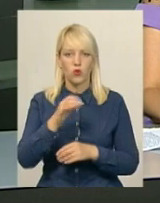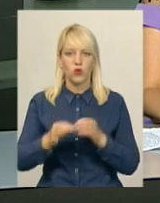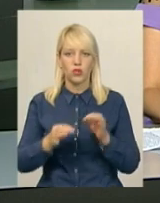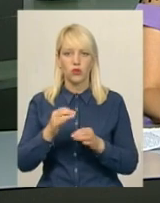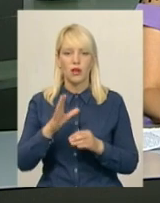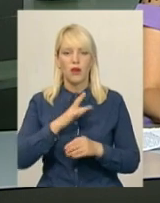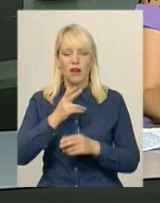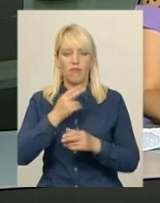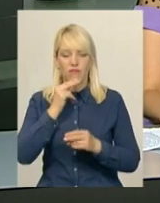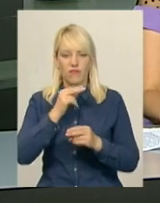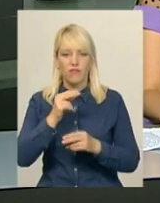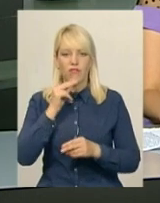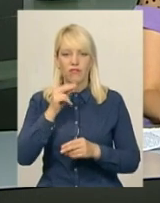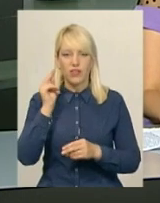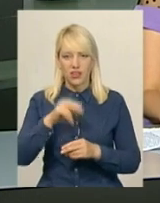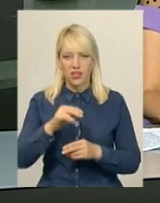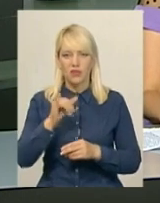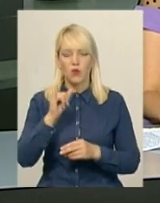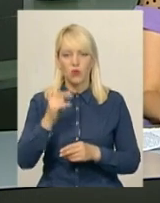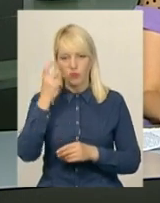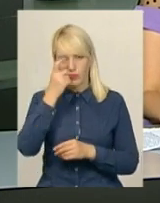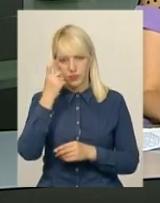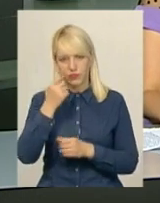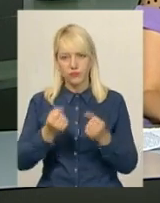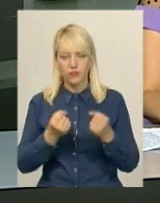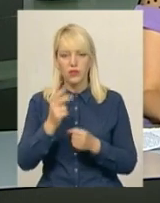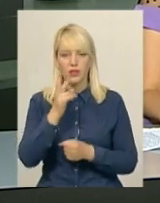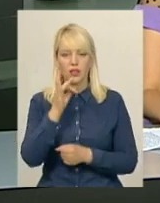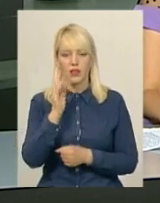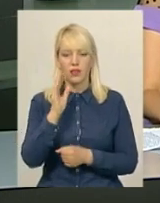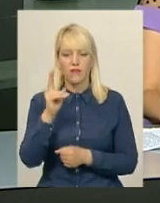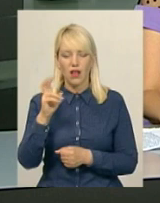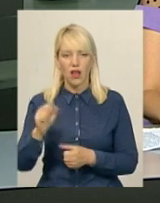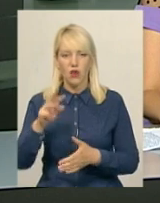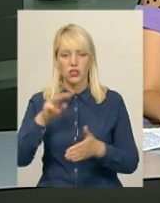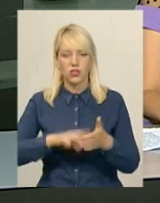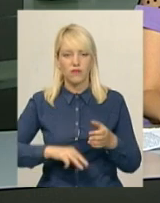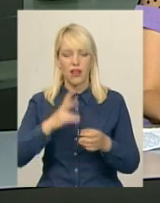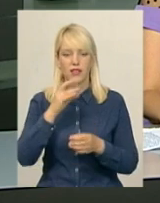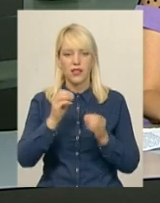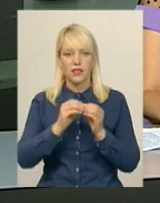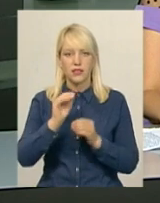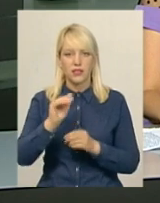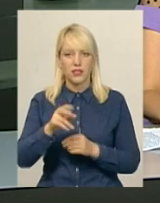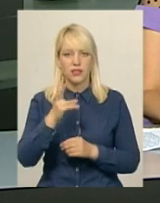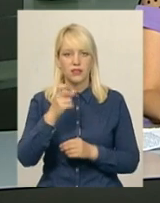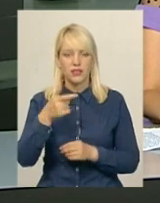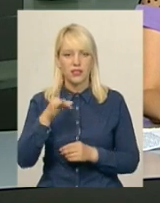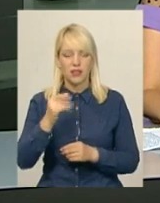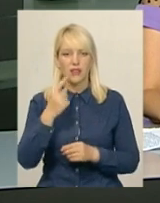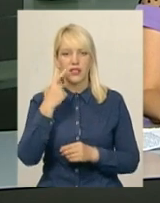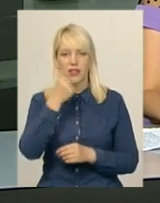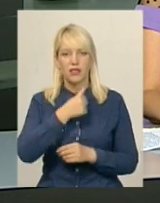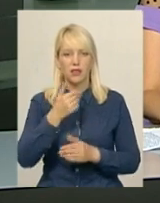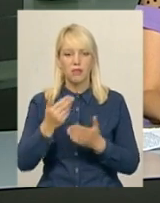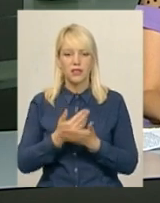автомобілем в стані алкогольного сп'яніння. Михайла Кривака оштрафували на 10 тисяч 200 гривень і на рік позбавили права